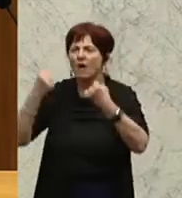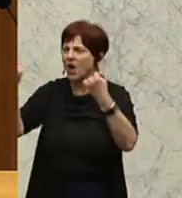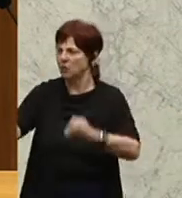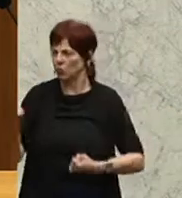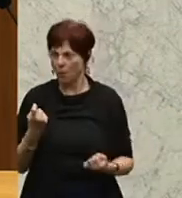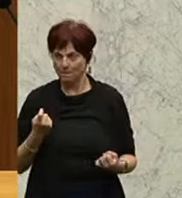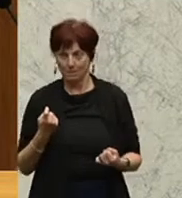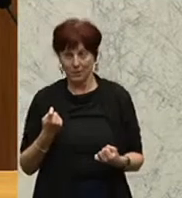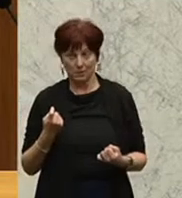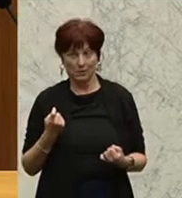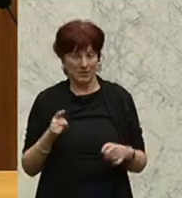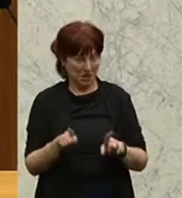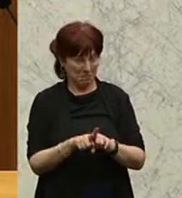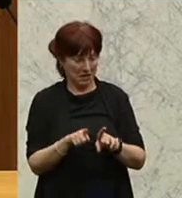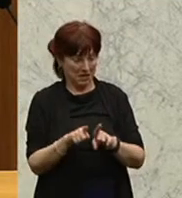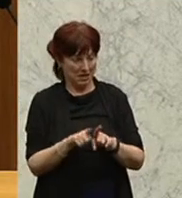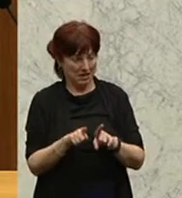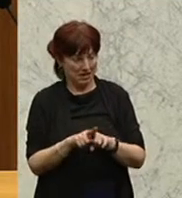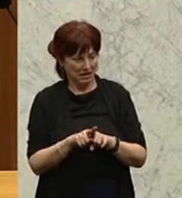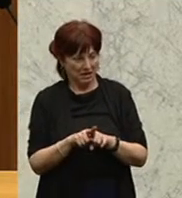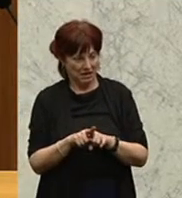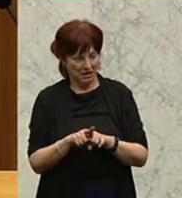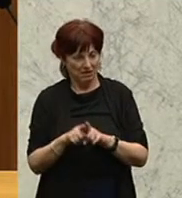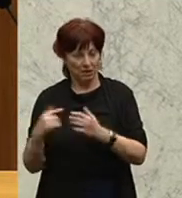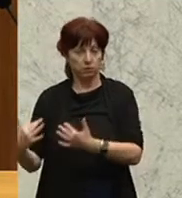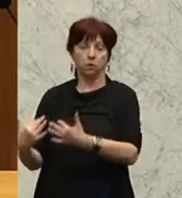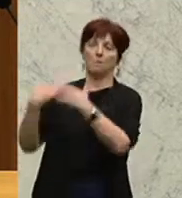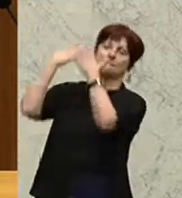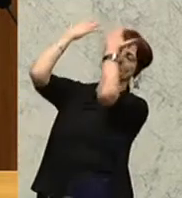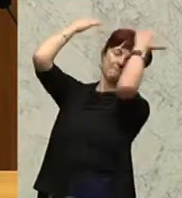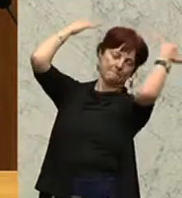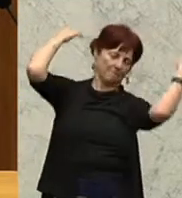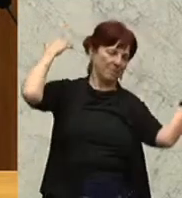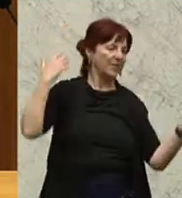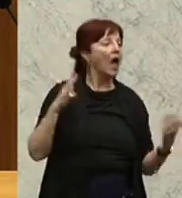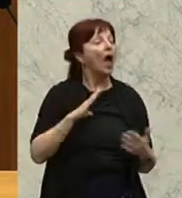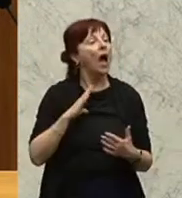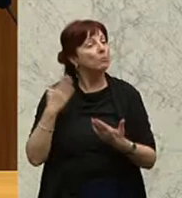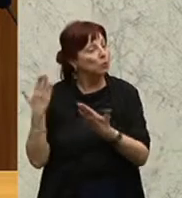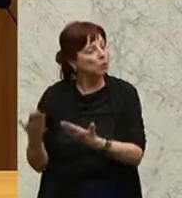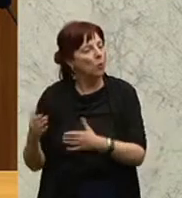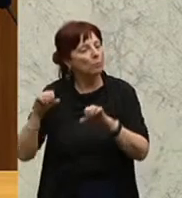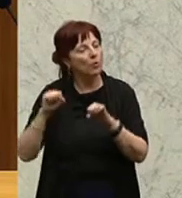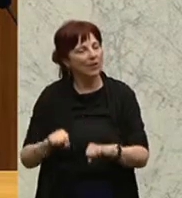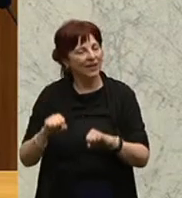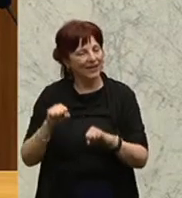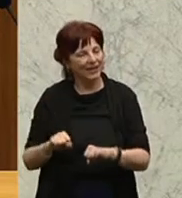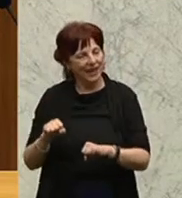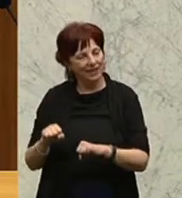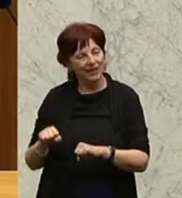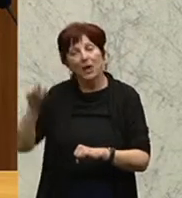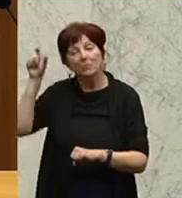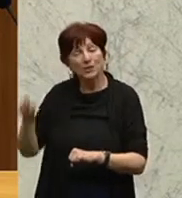uns sozusagen wegspülen würden. So ist es möglich, die Opfer von Krieg und